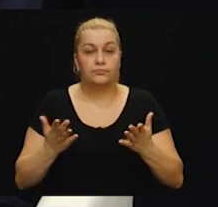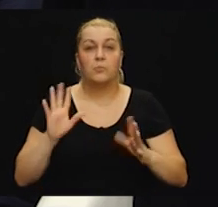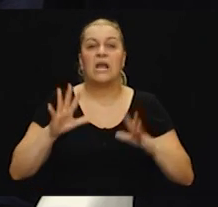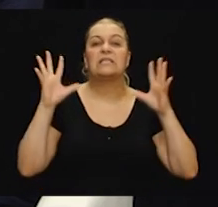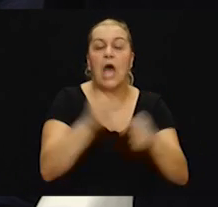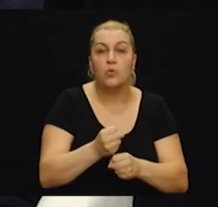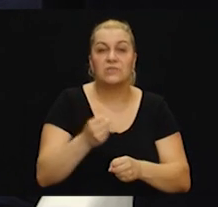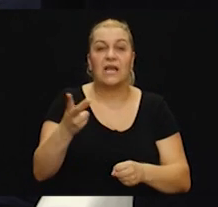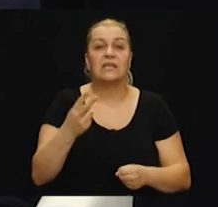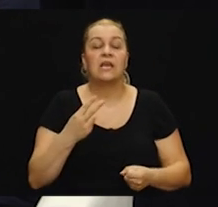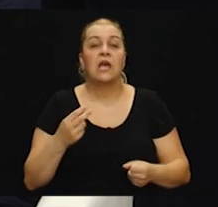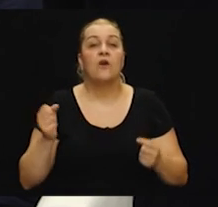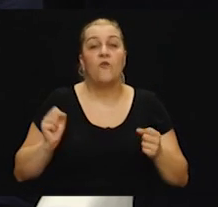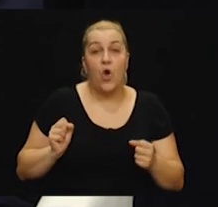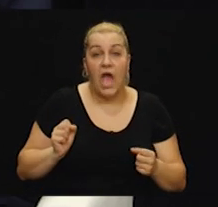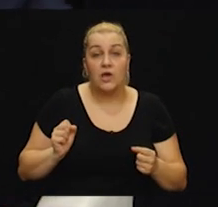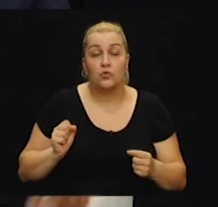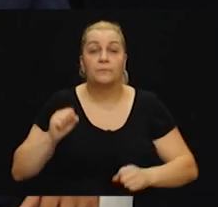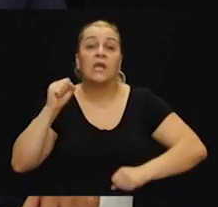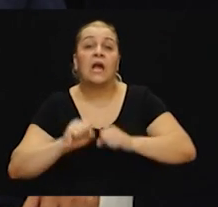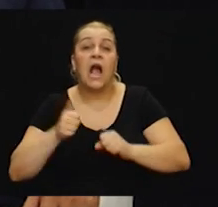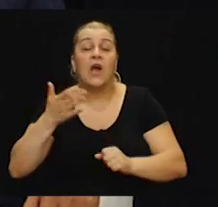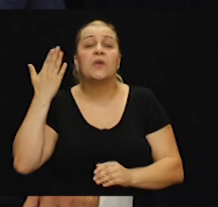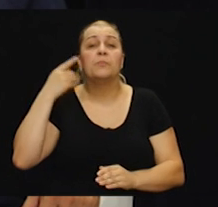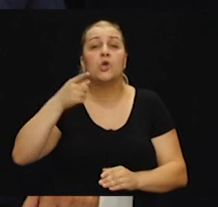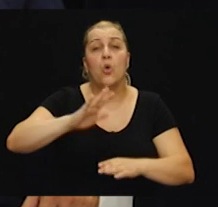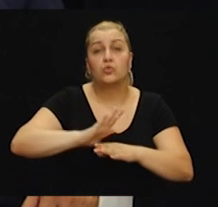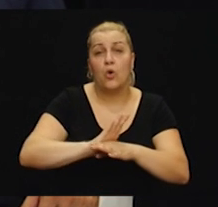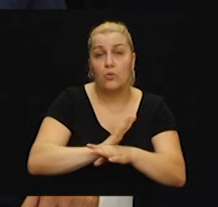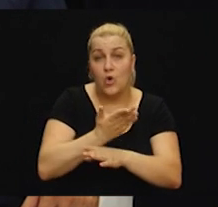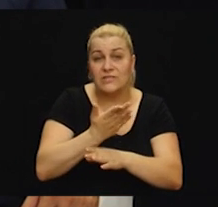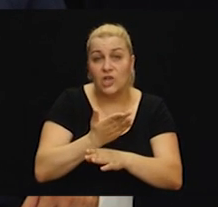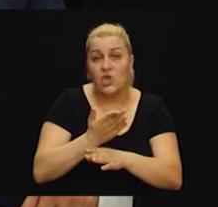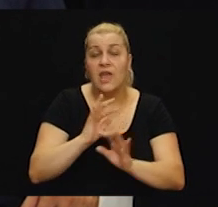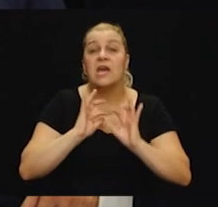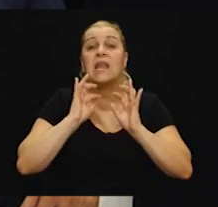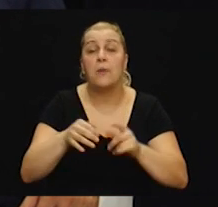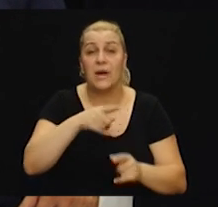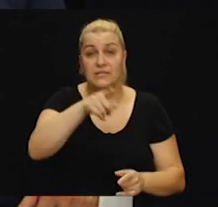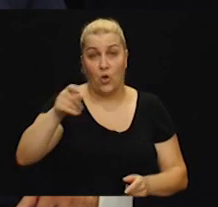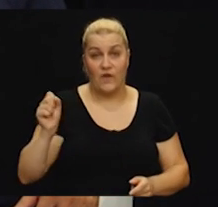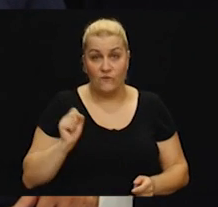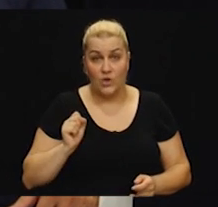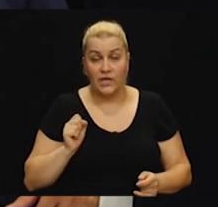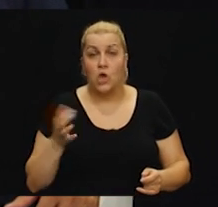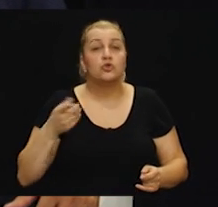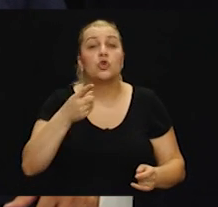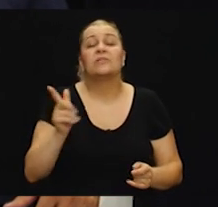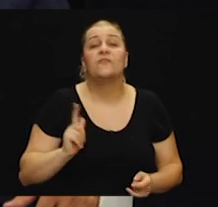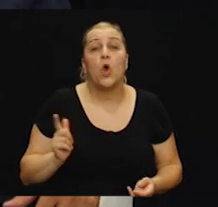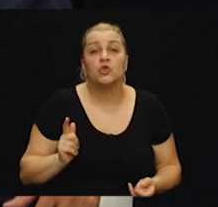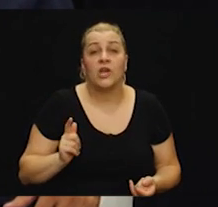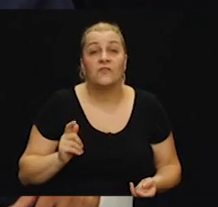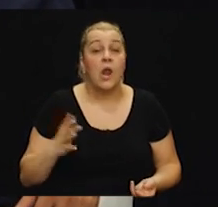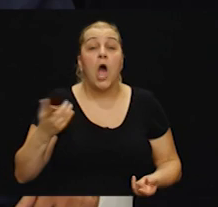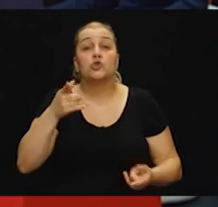zauzimate vojarnu. Kakav je bio osjećaj tada, napasti tog vojnika? I što ste očekivali, što ste našli